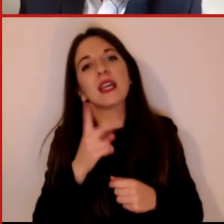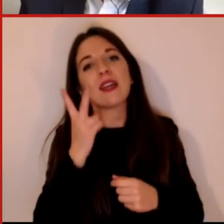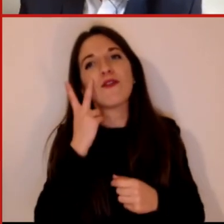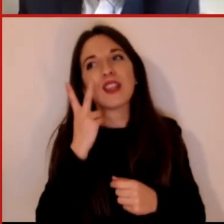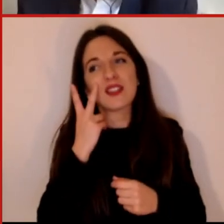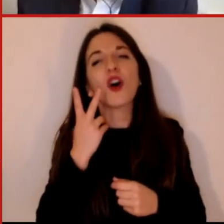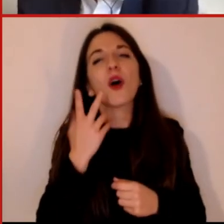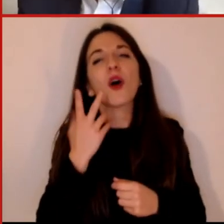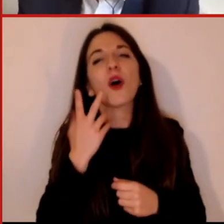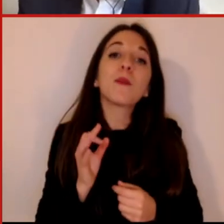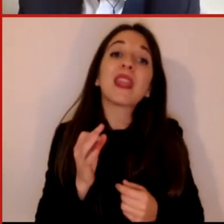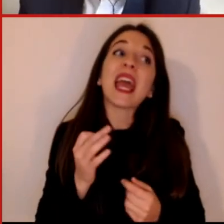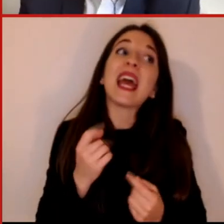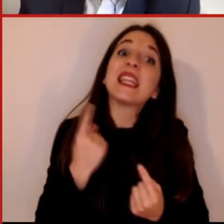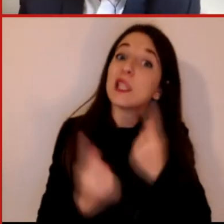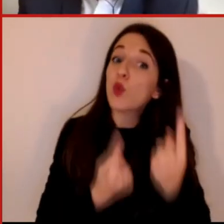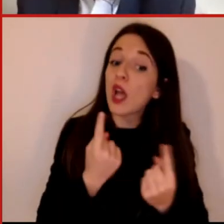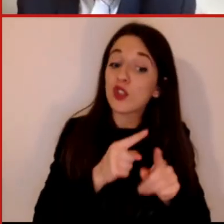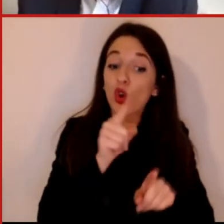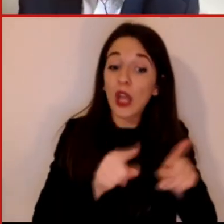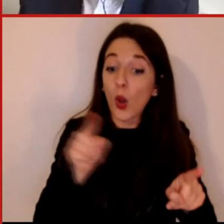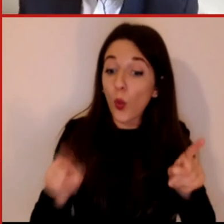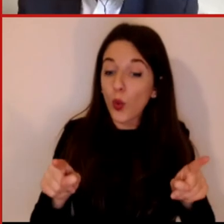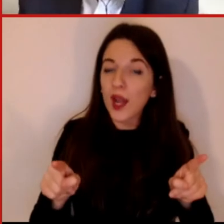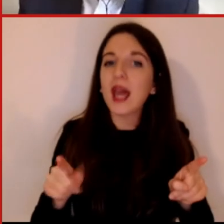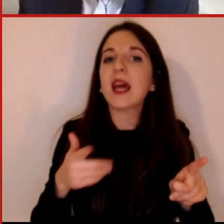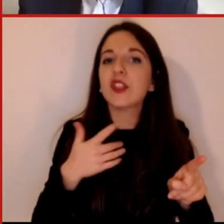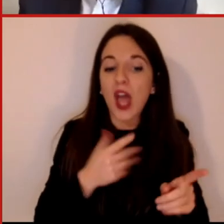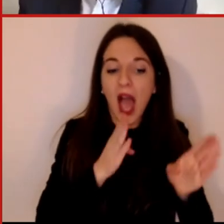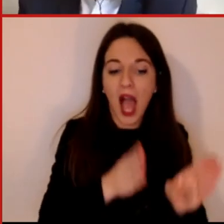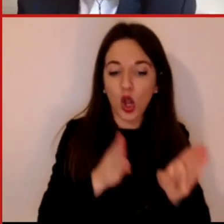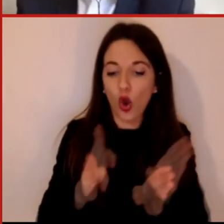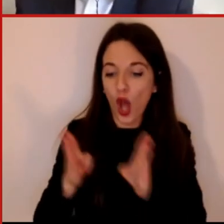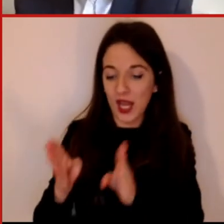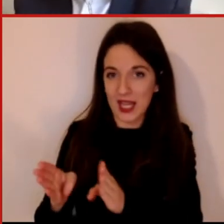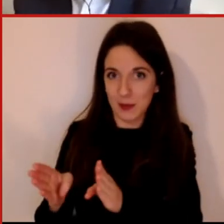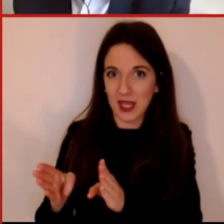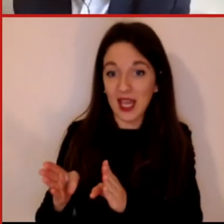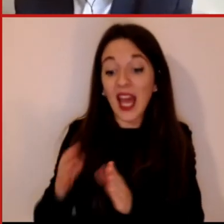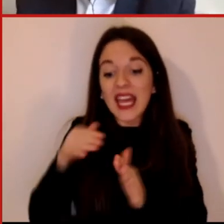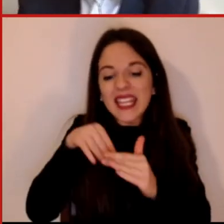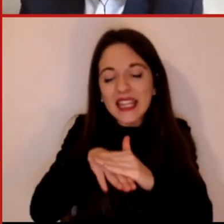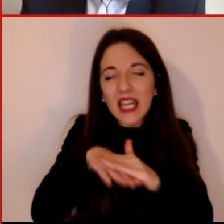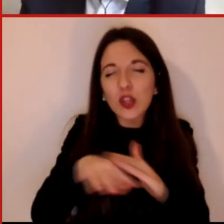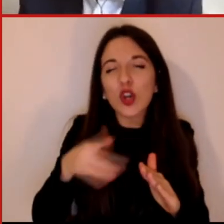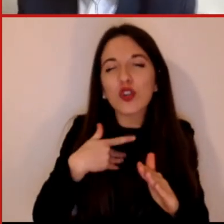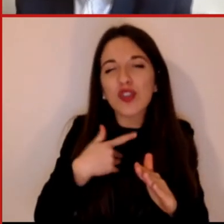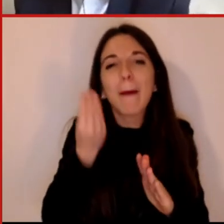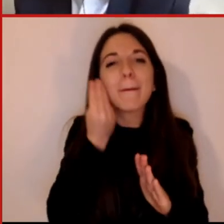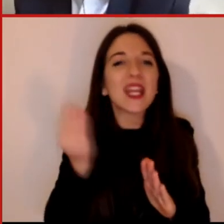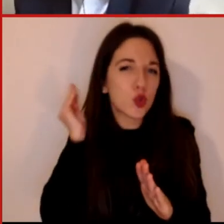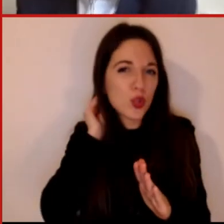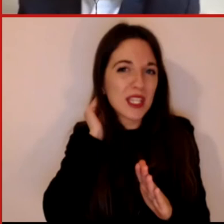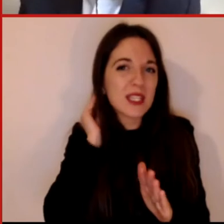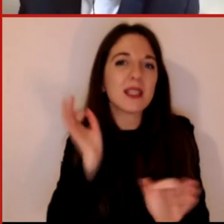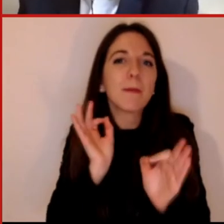bias, dei pregiudizi che erano proprio stati introdotti, anche in alcuni casi in buona fede, solamente